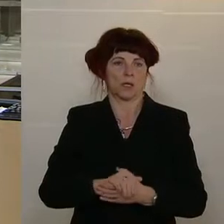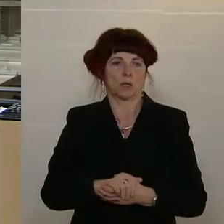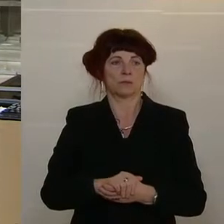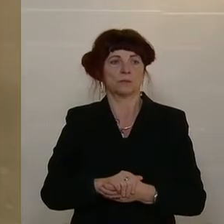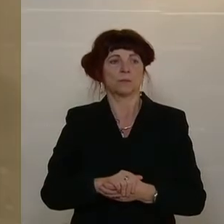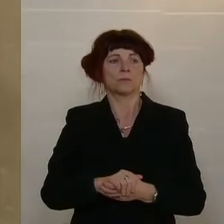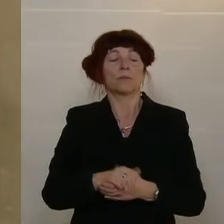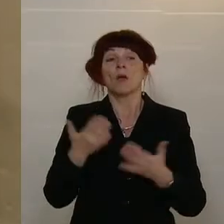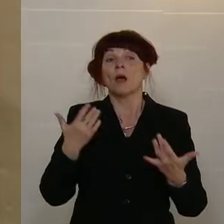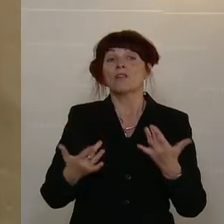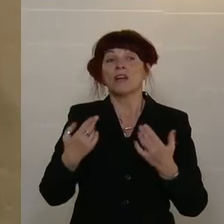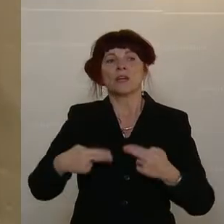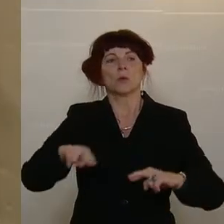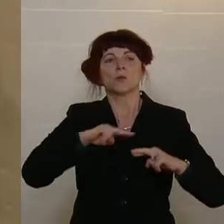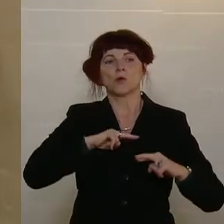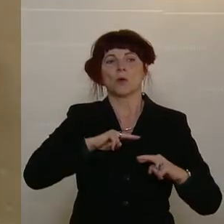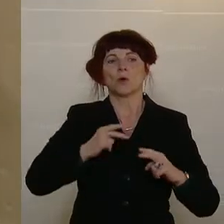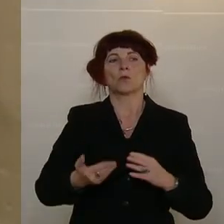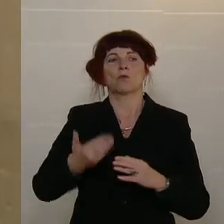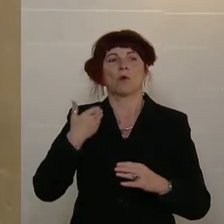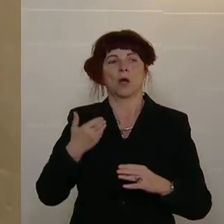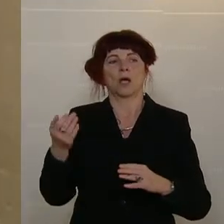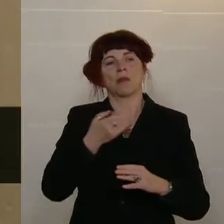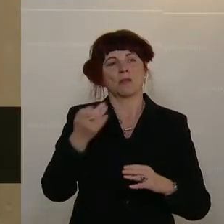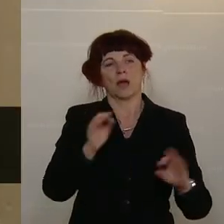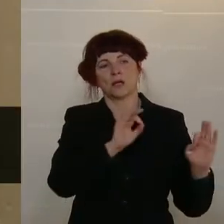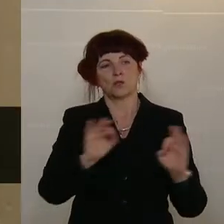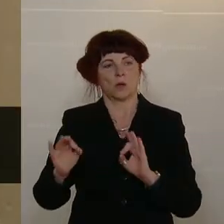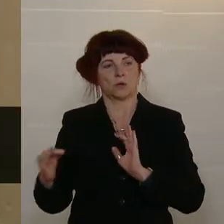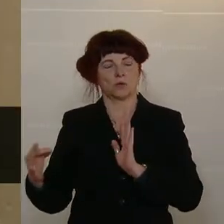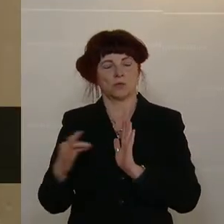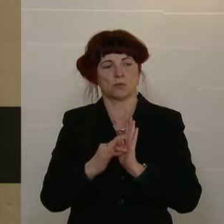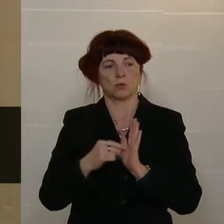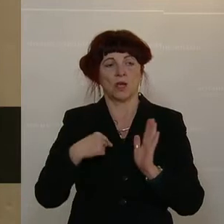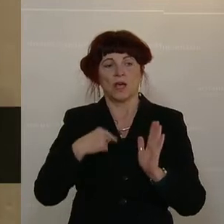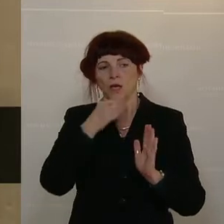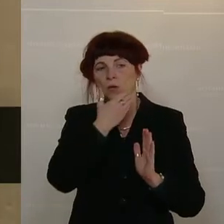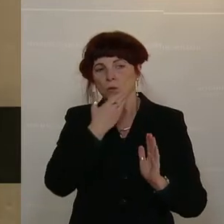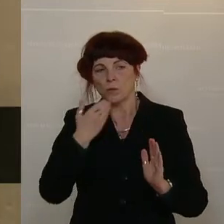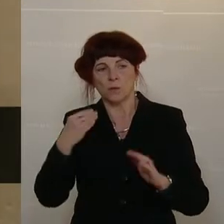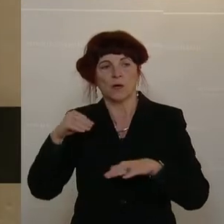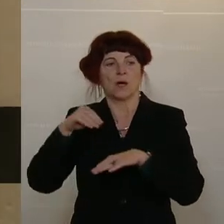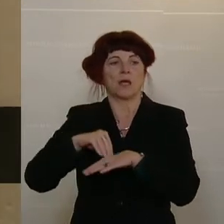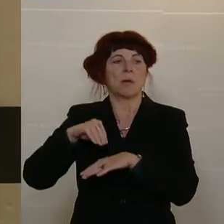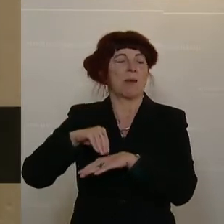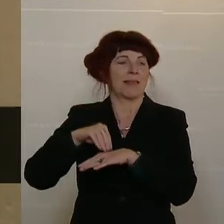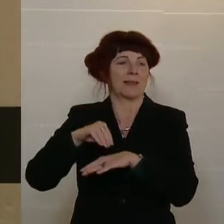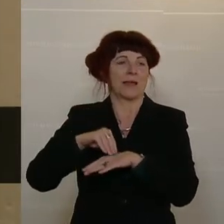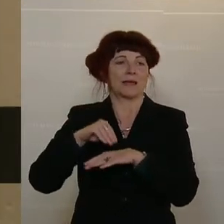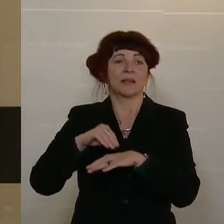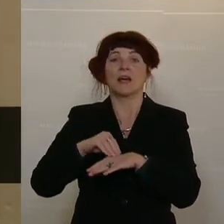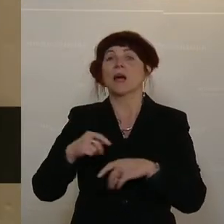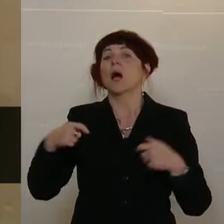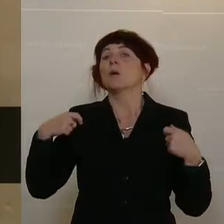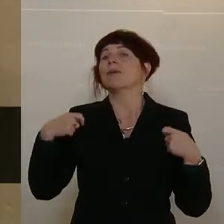Abgeordnete, vielleicht noch zurückkommend auf den vorigen Tagesordnungspunkt, ich habe mich da nicht gemeldet, weil das kann man eigentlich da auch mitbehandeln, der Herr